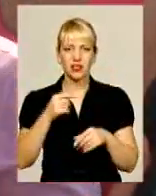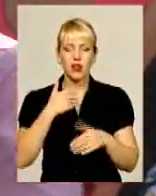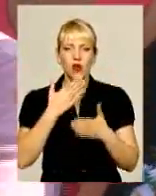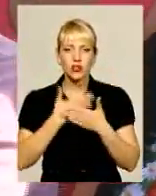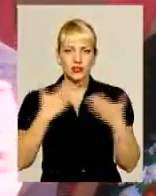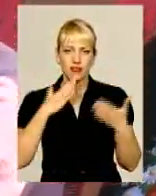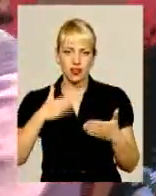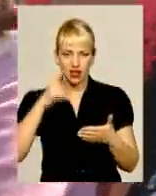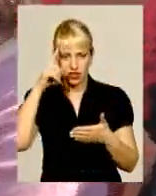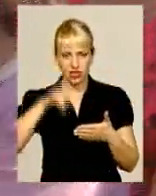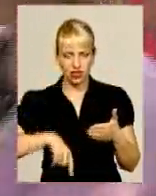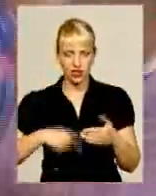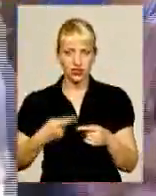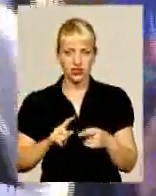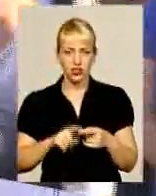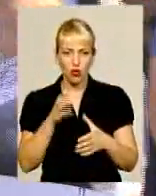надія в них є.